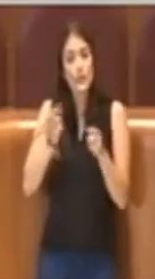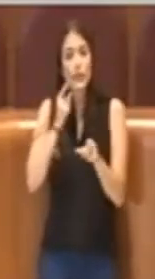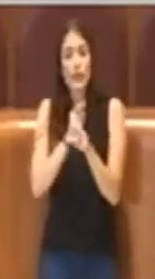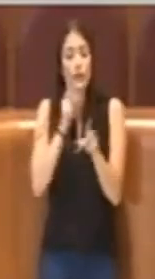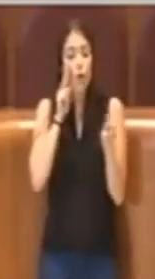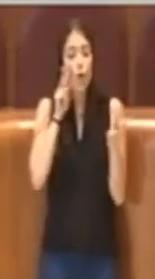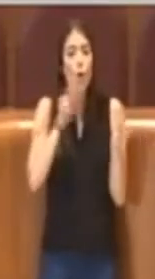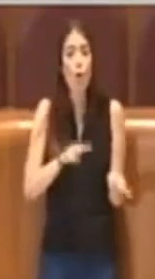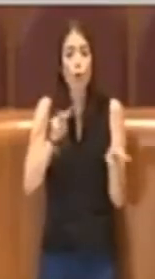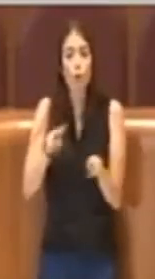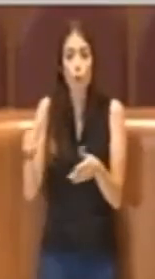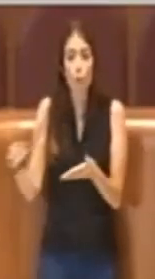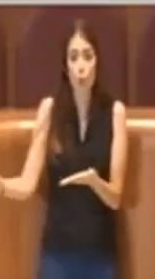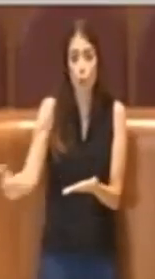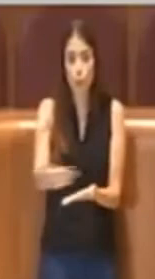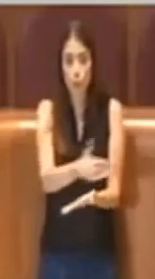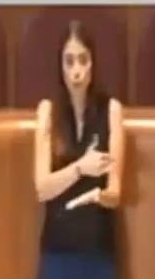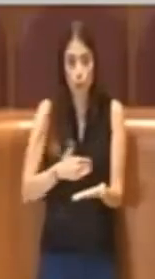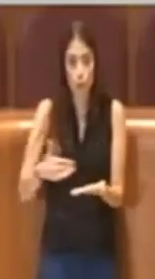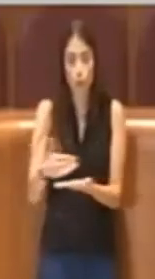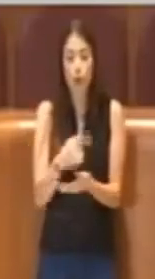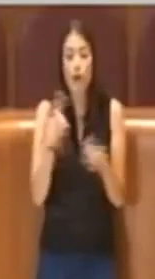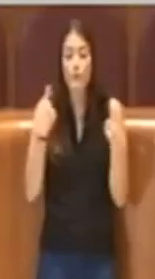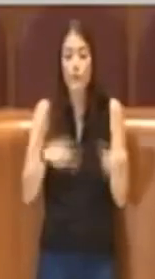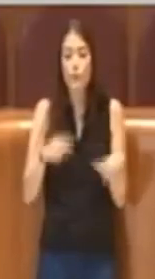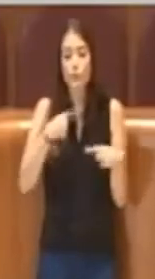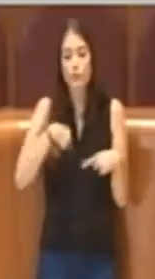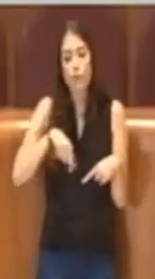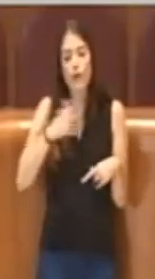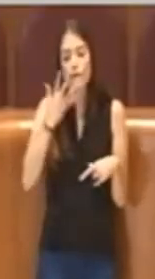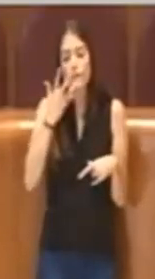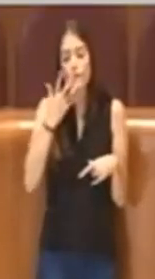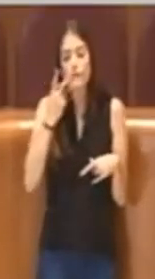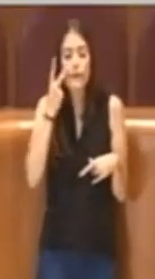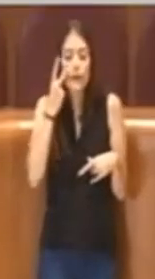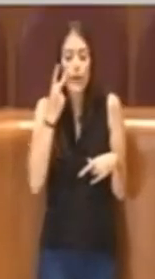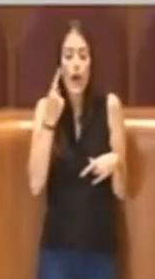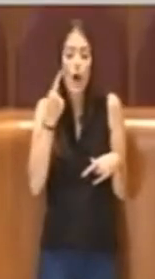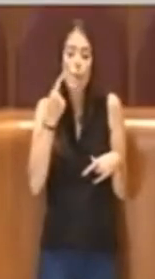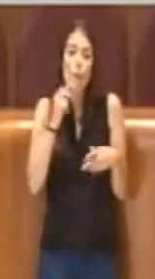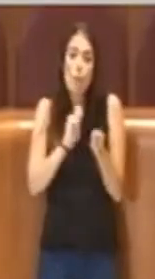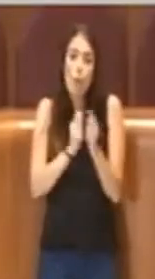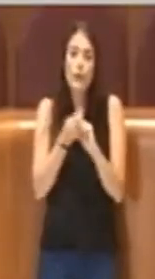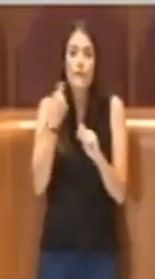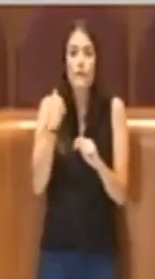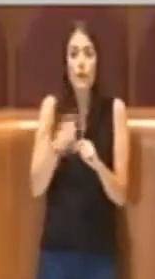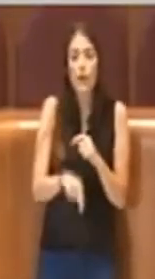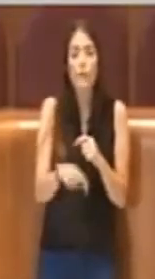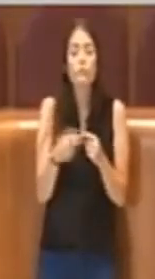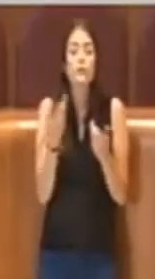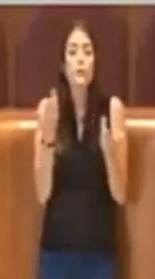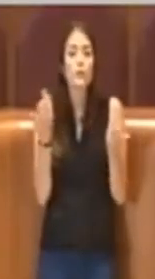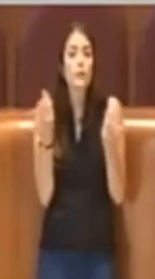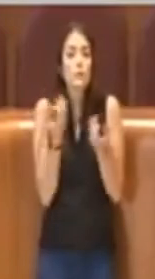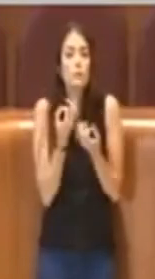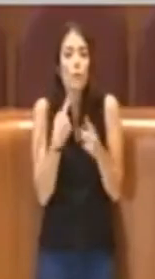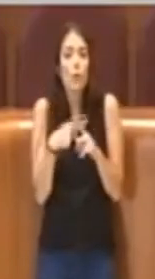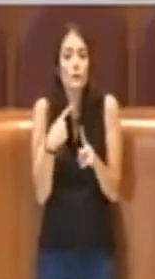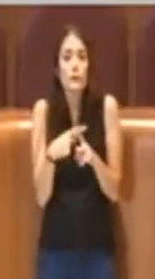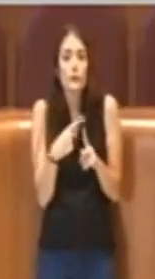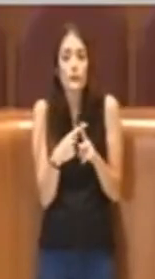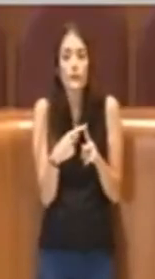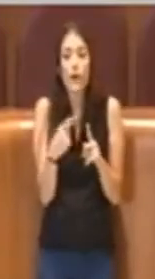motivo noi vediamo di buon occhio questa modifica e sicuramente vediamo di cattivissimo occhio gli emendamenti